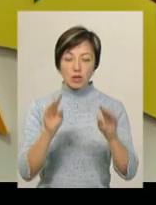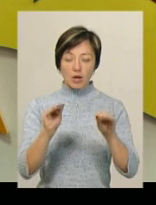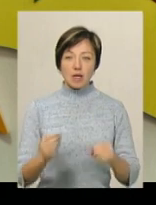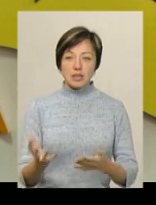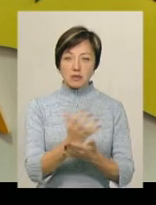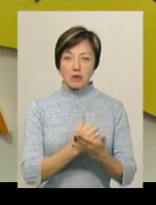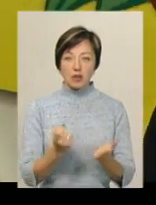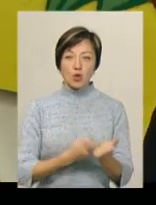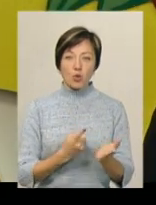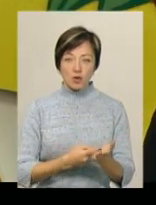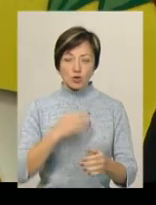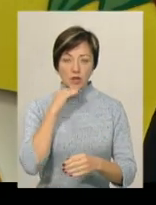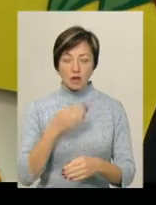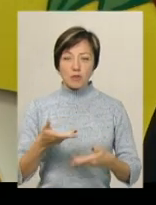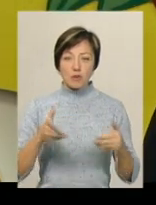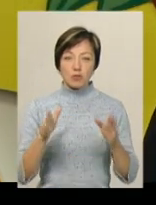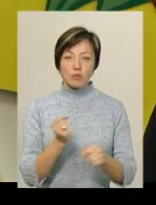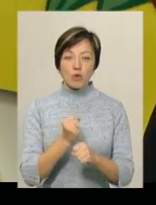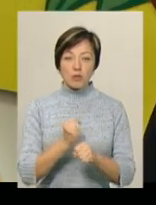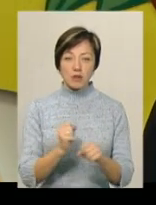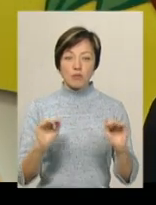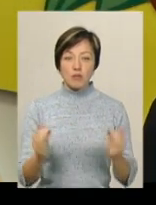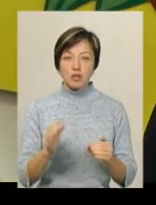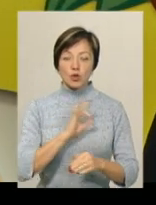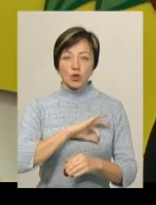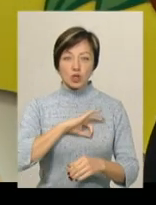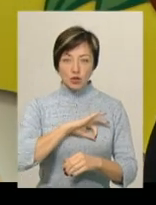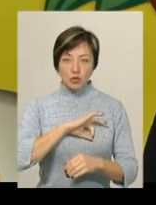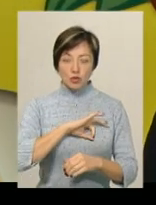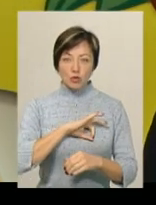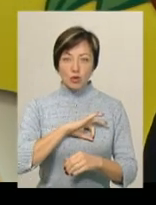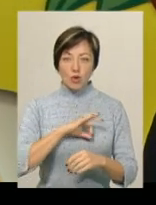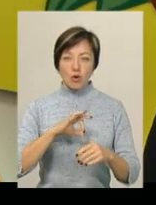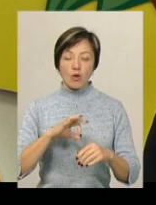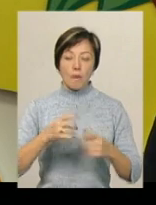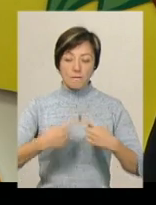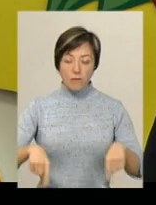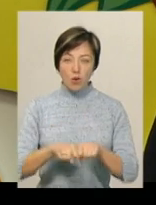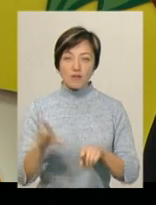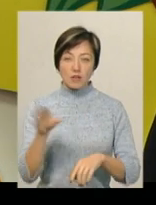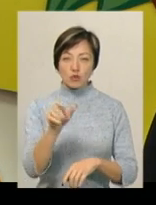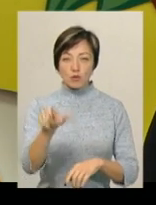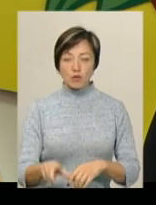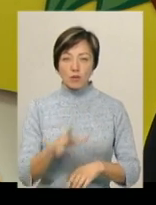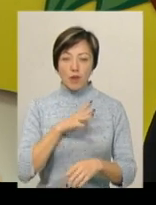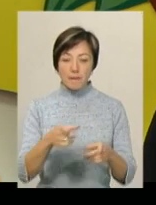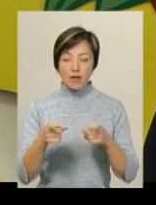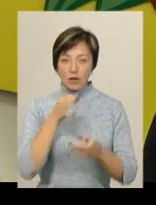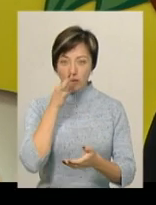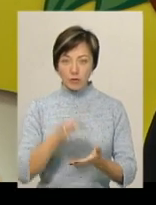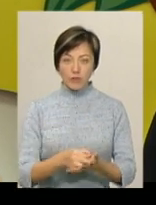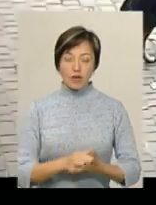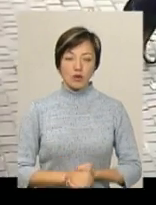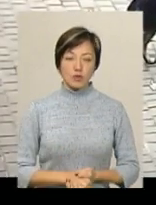достатньо доказів. Ми будемо робити в межах юридичного поля все, щоб особа була притягнута до